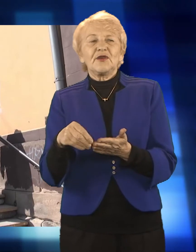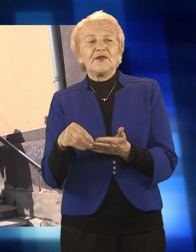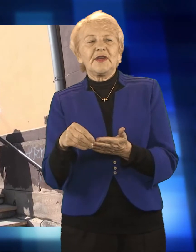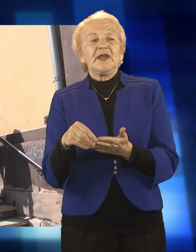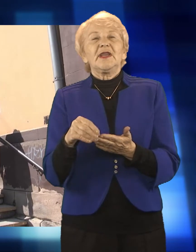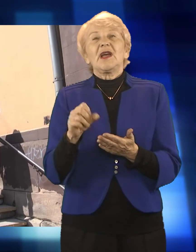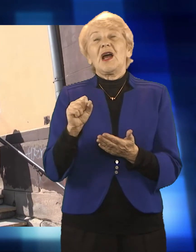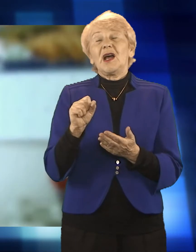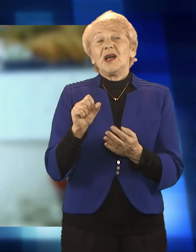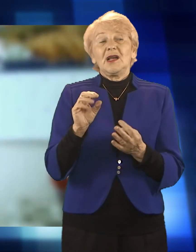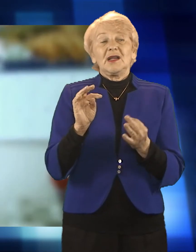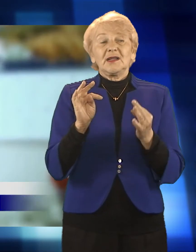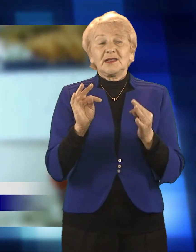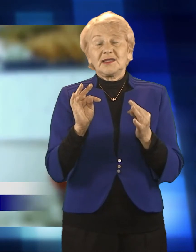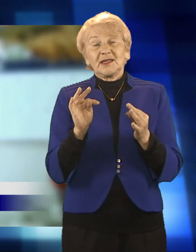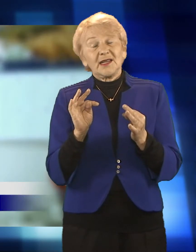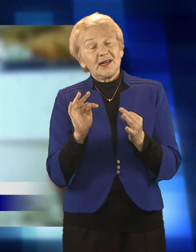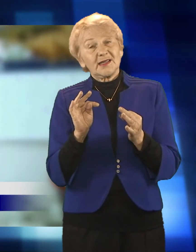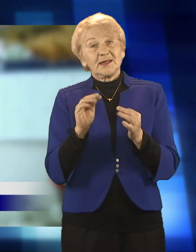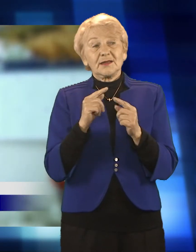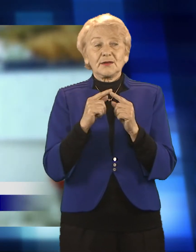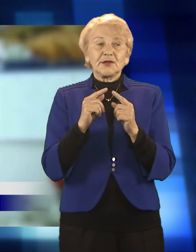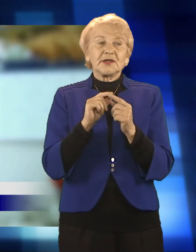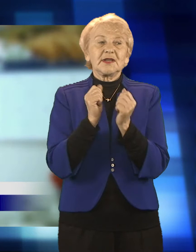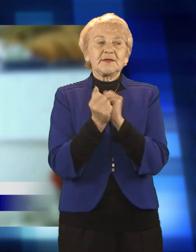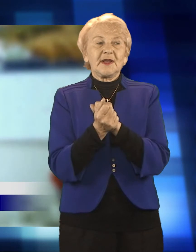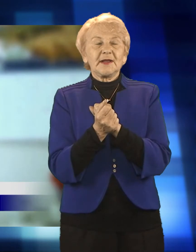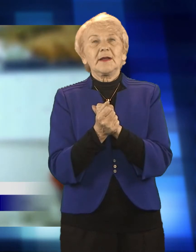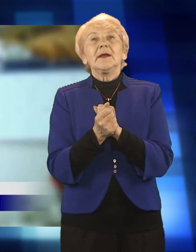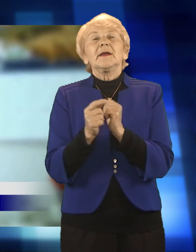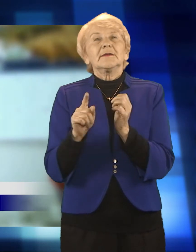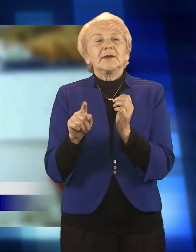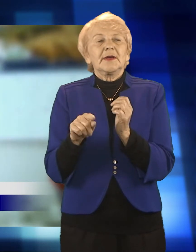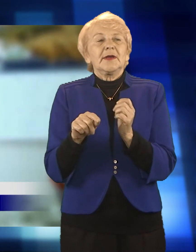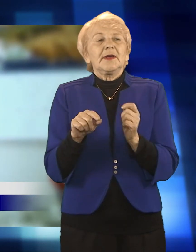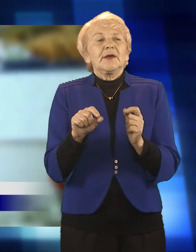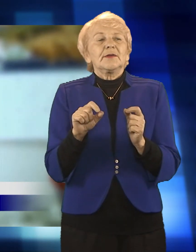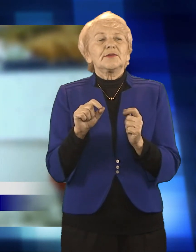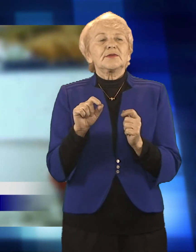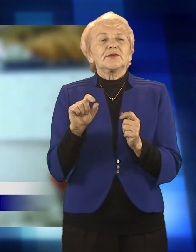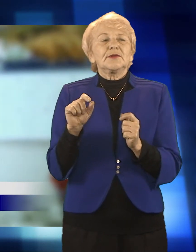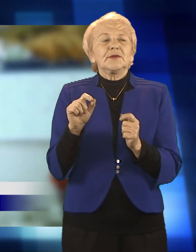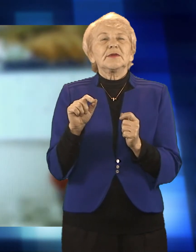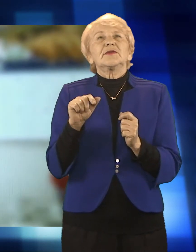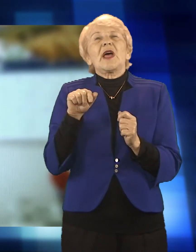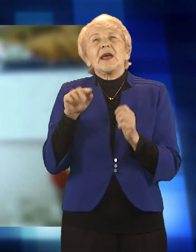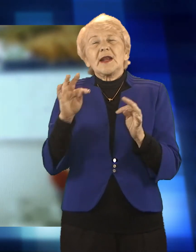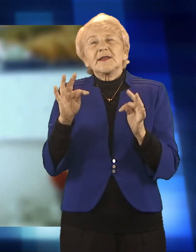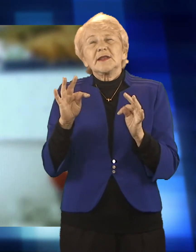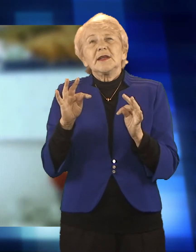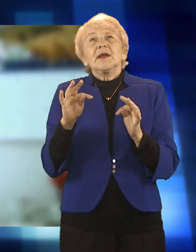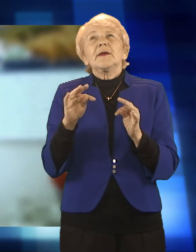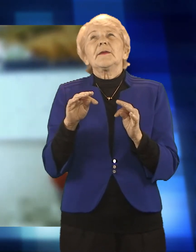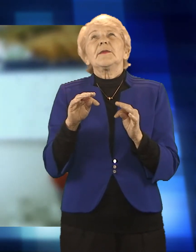gminy w tym zakresie. Działania Ośrodka Pomocy Społecznej ogólnie sprowadzają się do umożliwienia